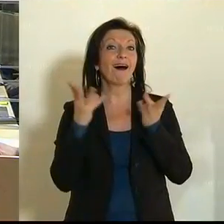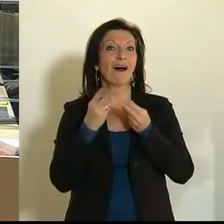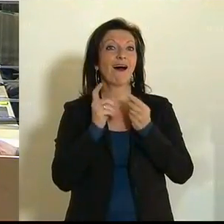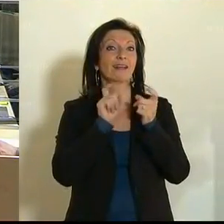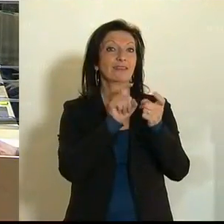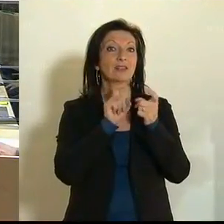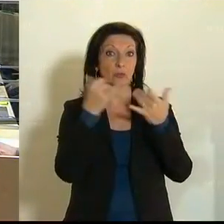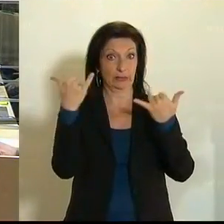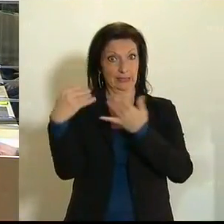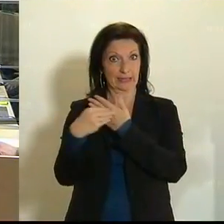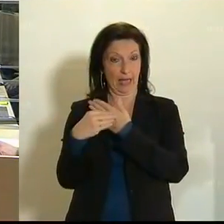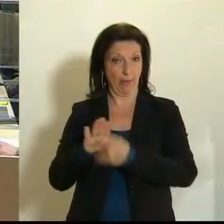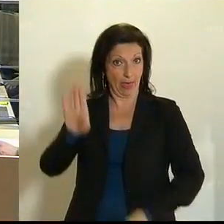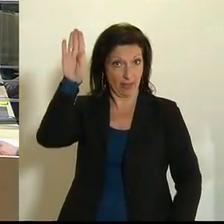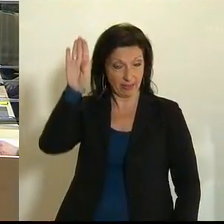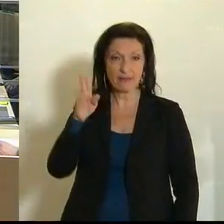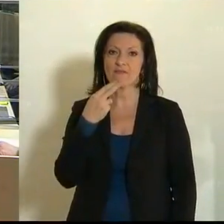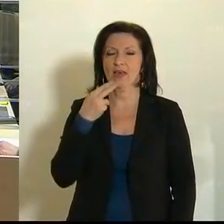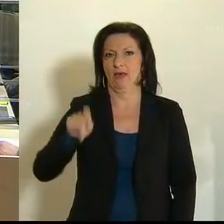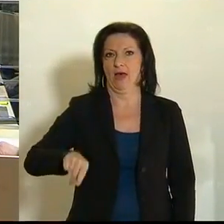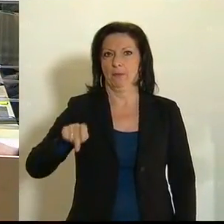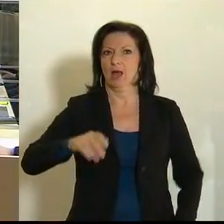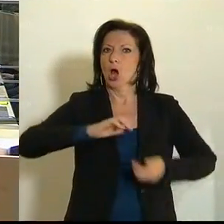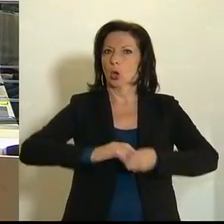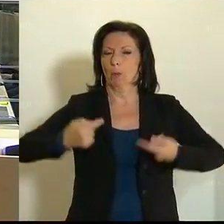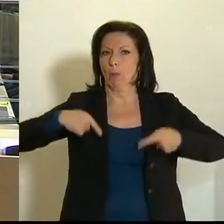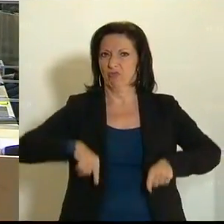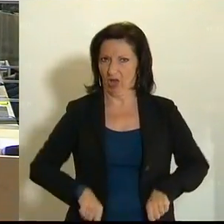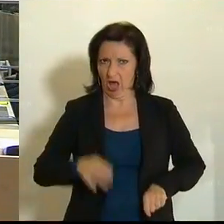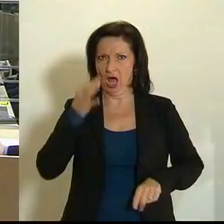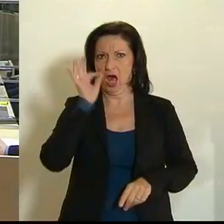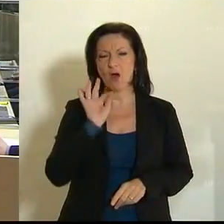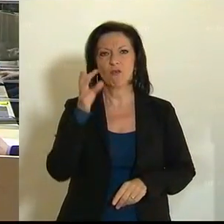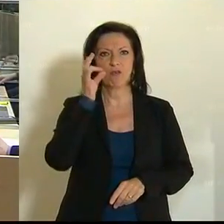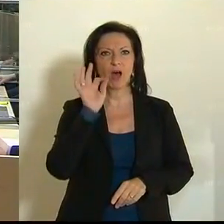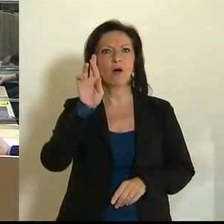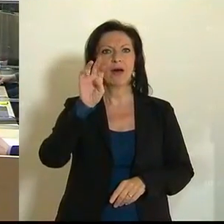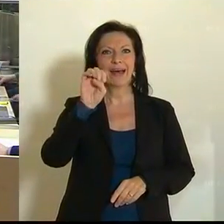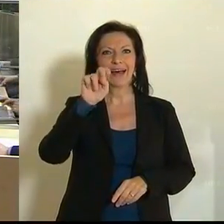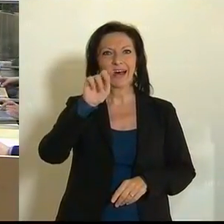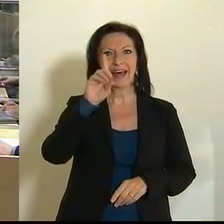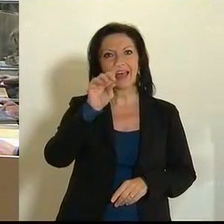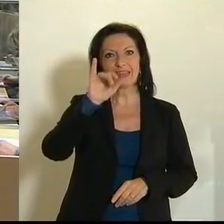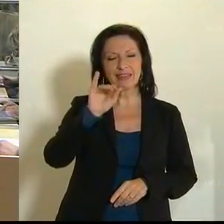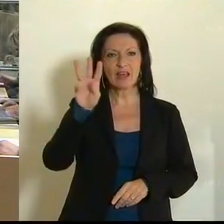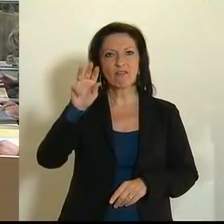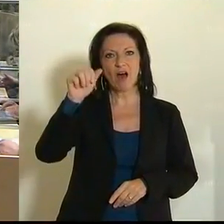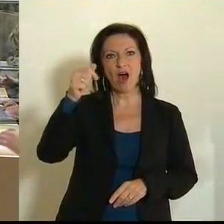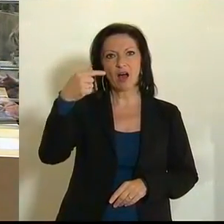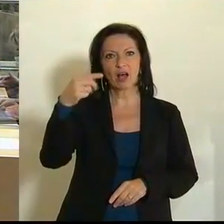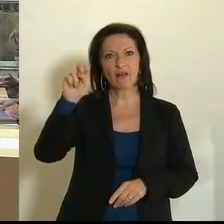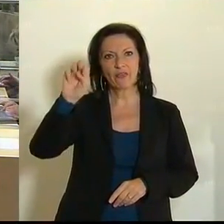Zu Wort gemeldet ist die Abgeordnete Klubobfrau, Dr. Rendi-Wagner. Ich darf ihr das Wort erteilen.